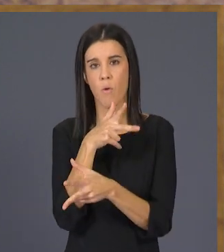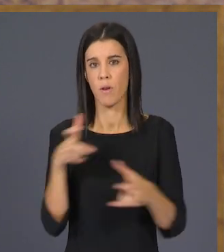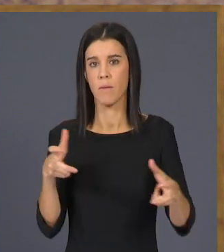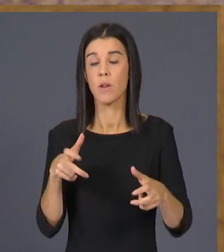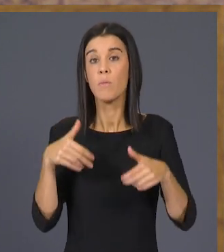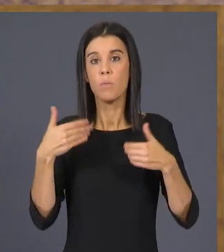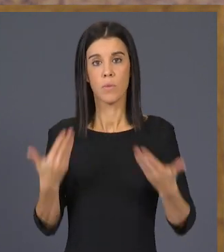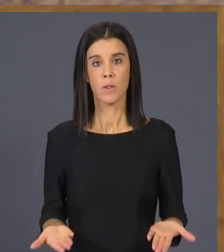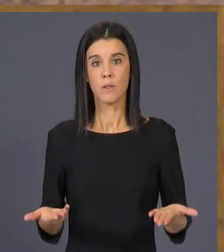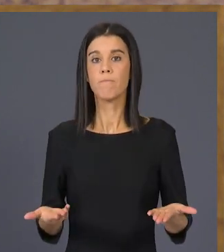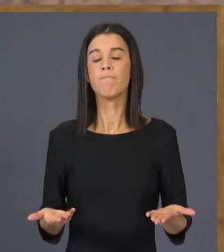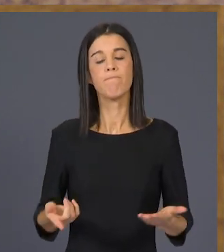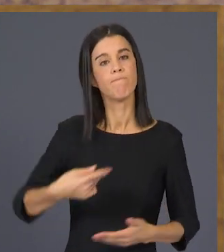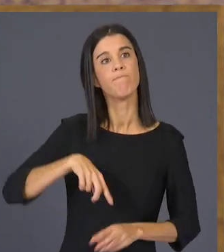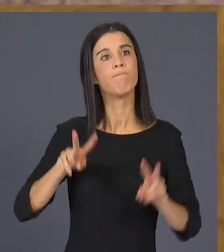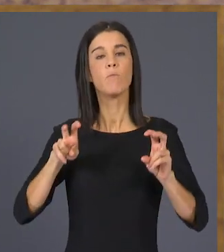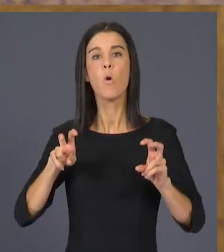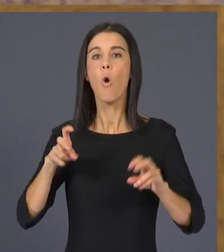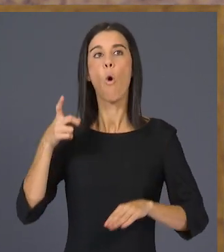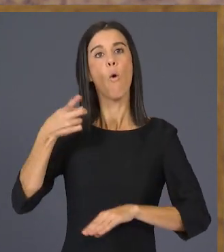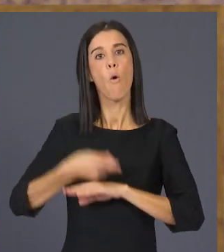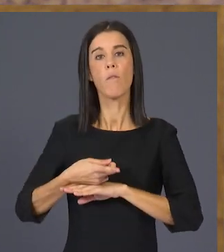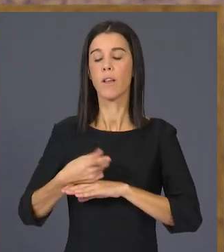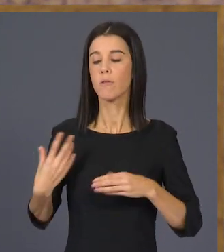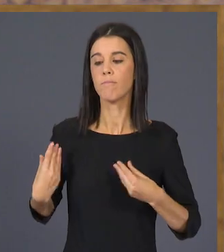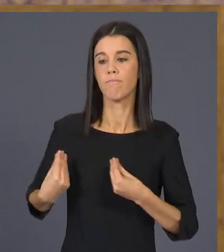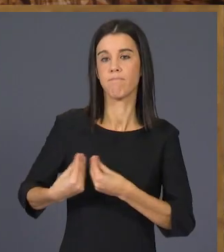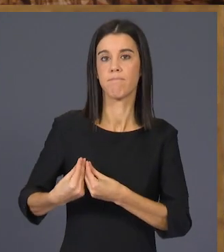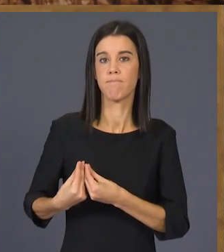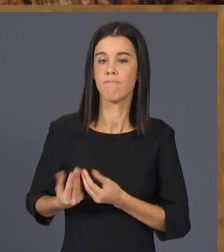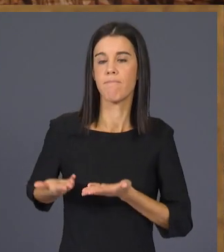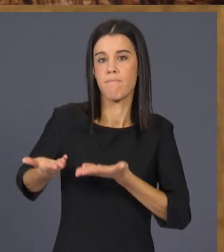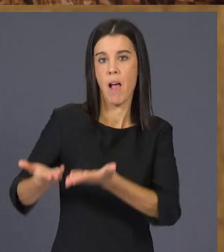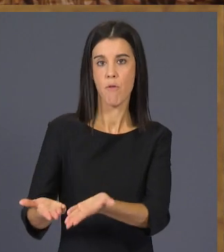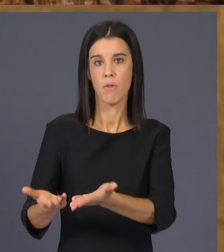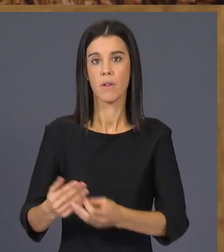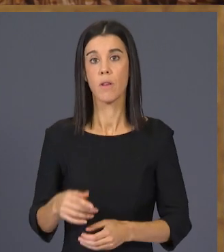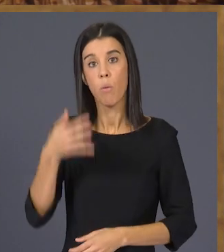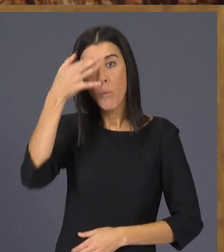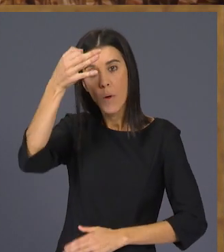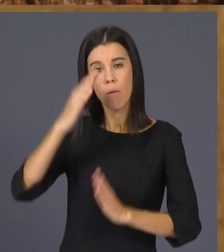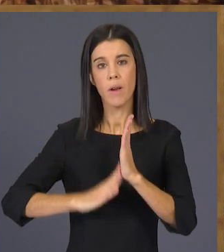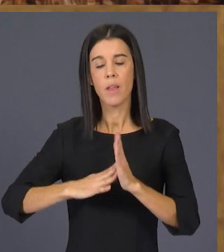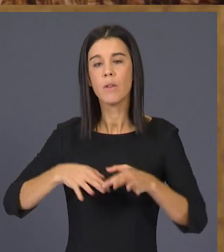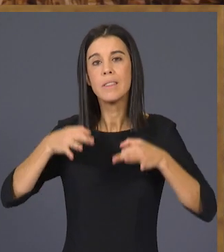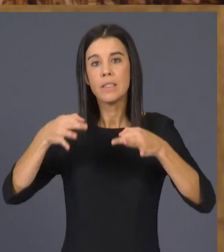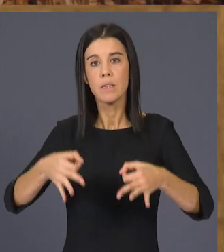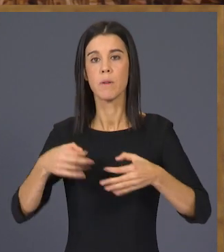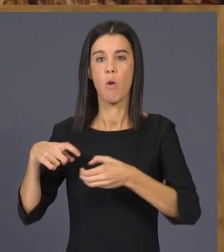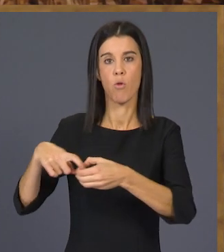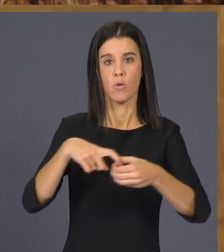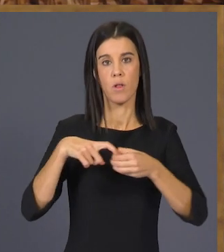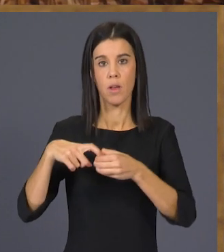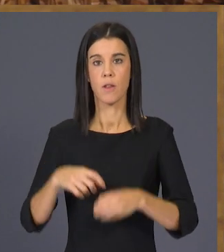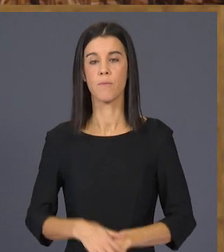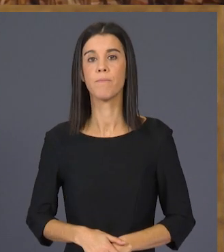Per això, estem obligats a estendre la mà i ajudar. El poble valencià sempre és solidari. Ha